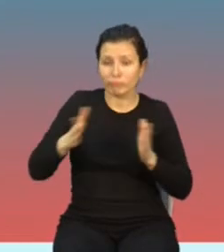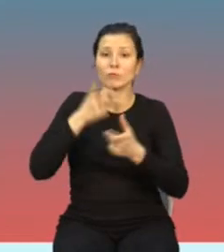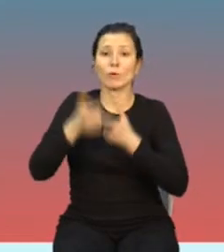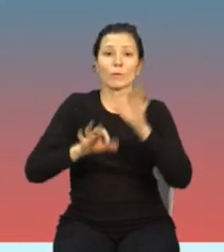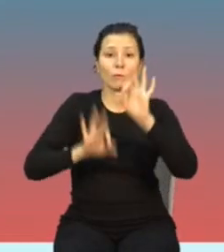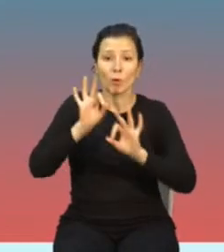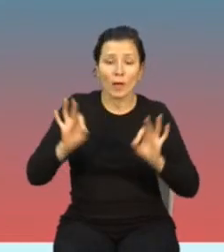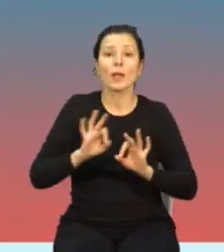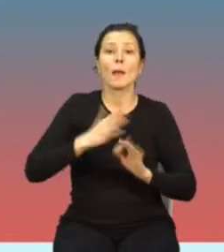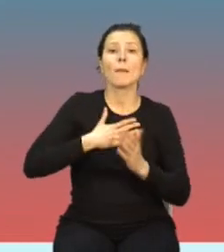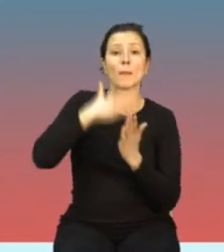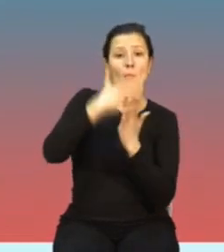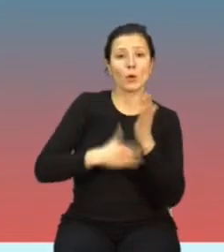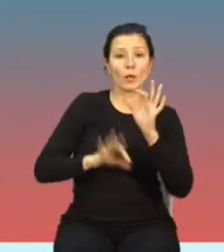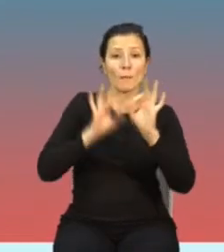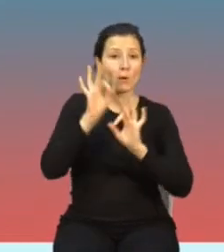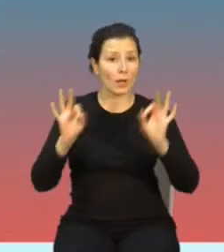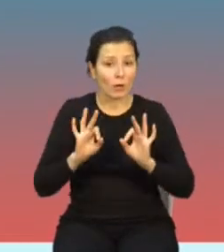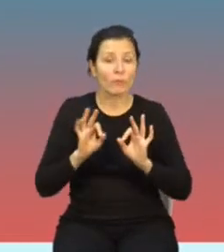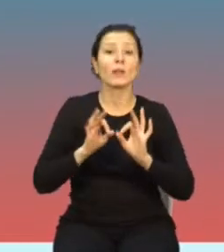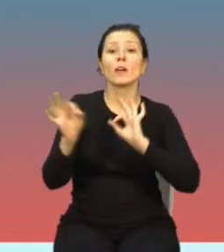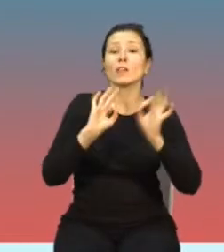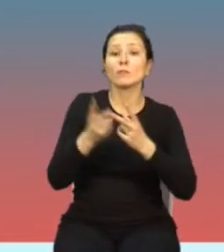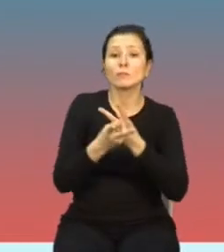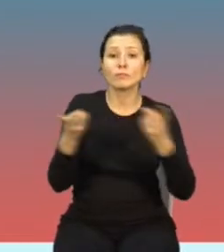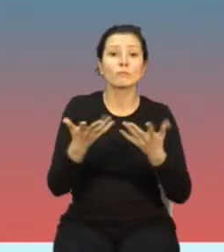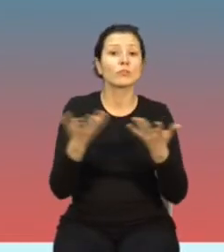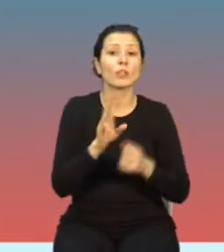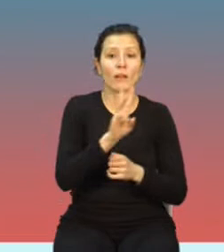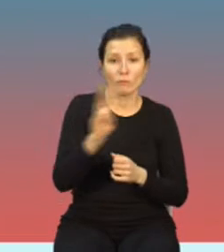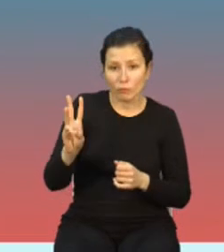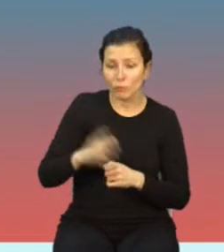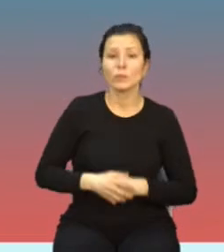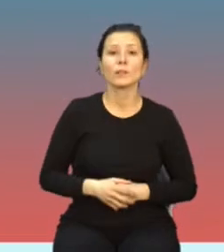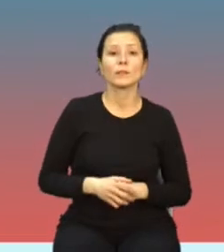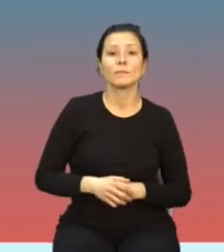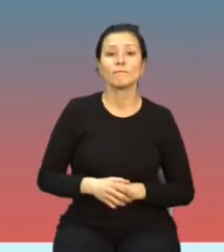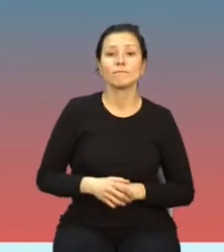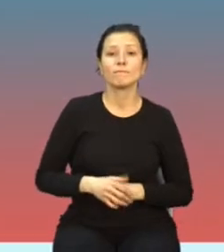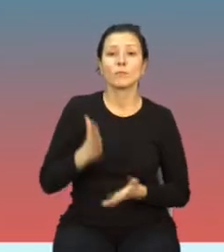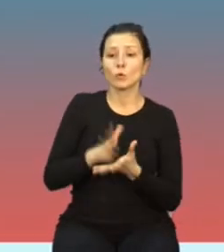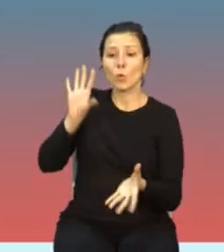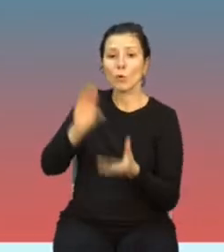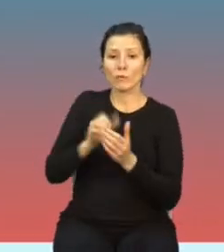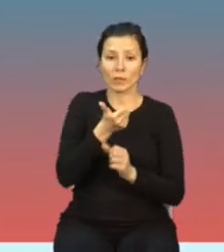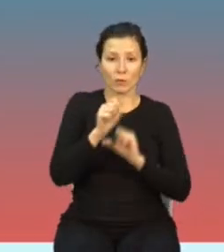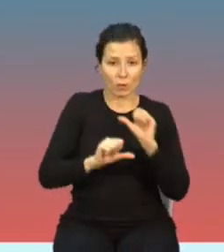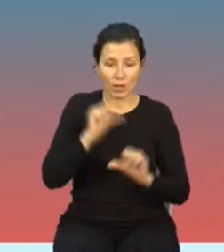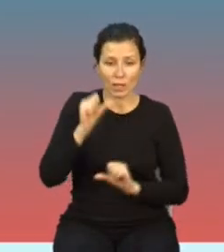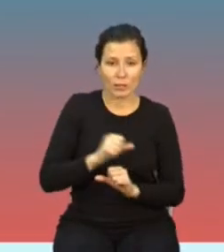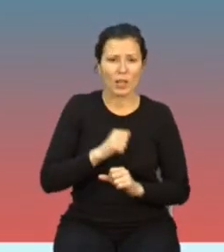program pomiarowy, informacje są publikowane na naszej stronie internetowej. W ciągu tych lat już przeprowadziliśmy pomiary w